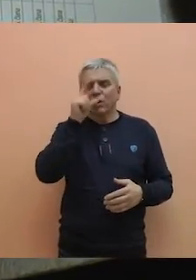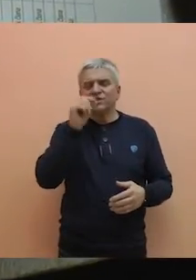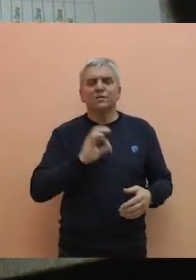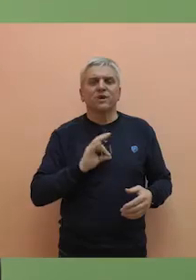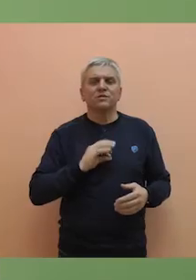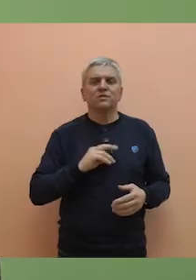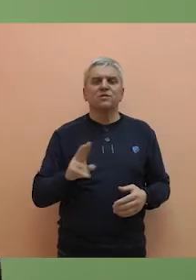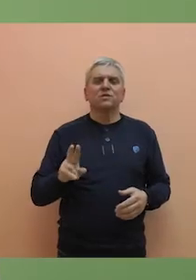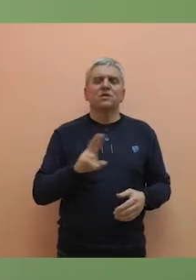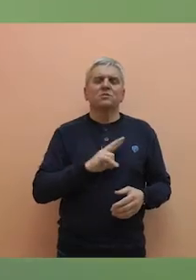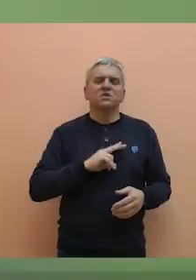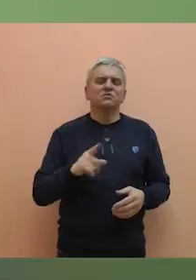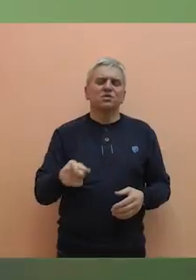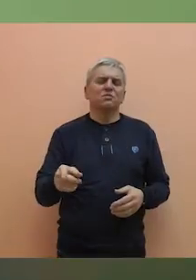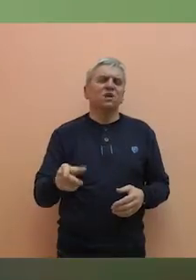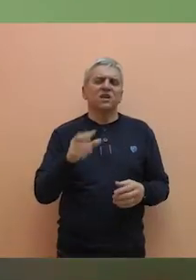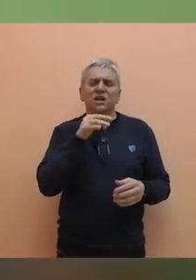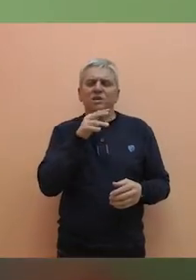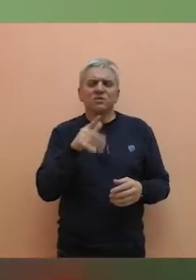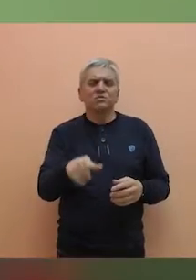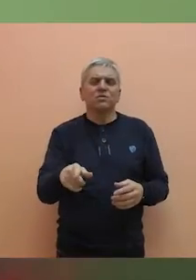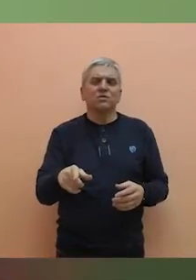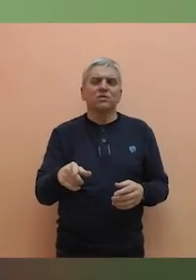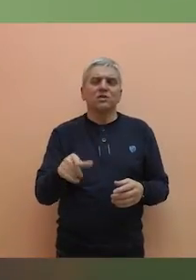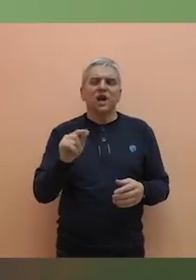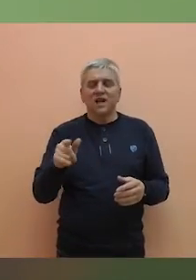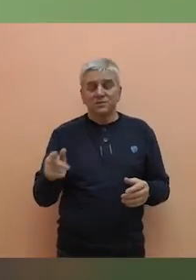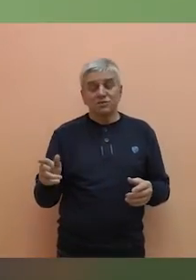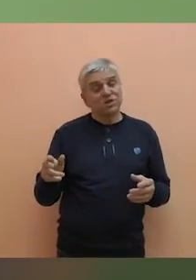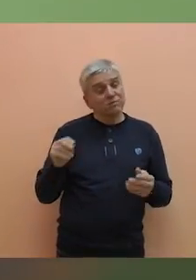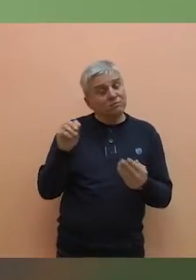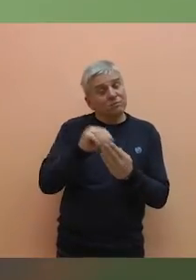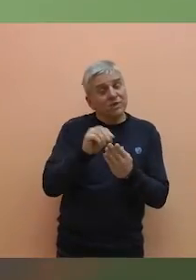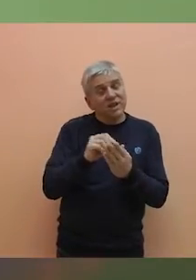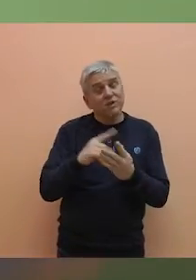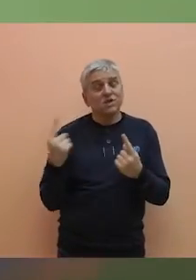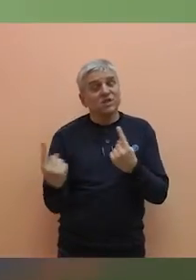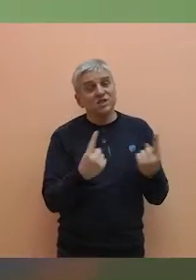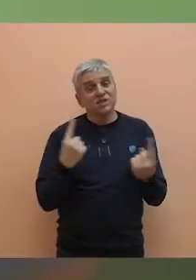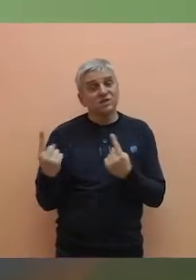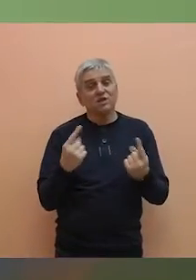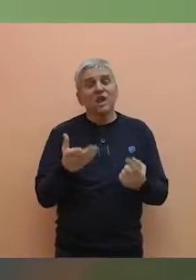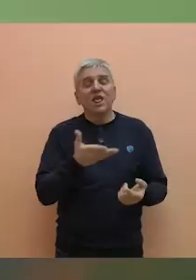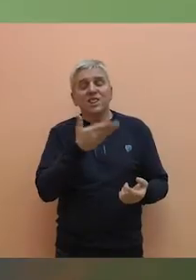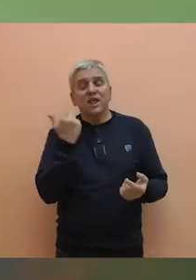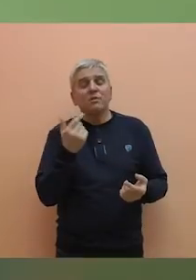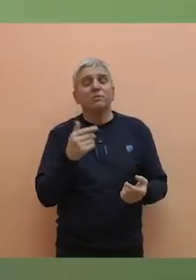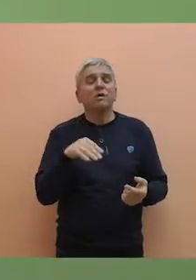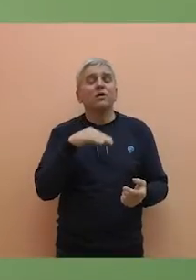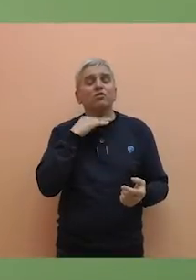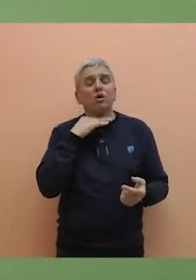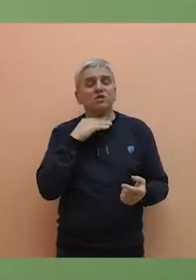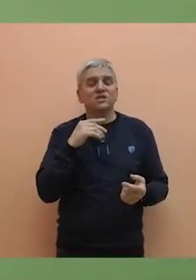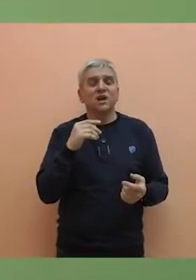parlamentu. Mi smo imali isto 36 potencijalna odbornika, ali smo se prilagodili situaciji da nemamo dovoljno